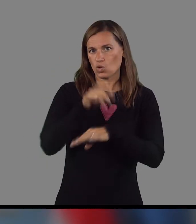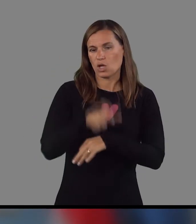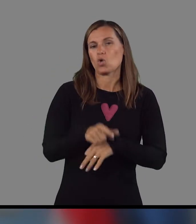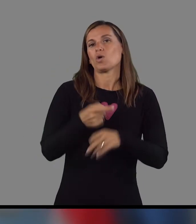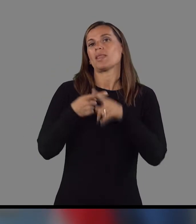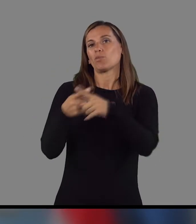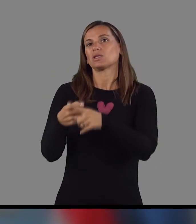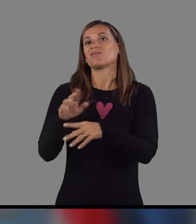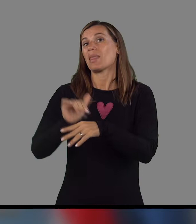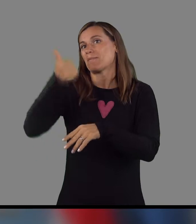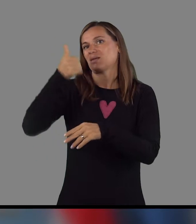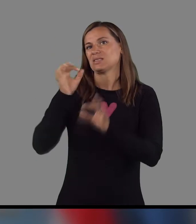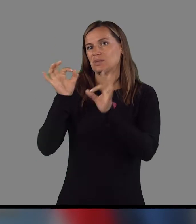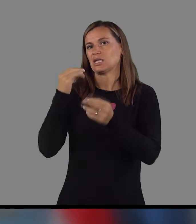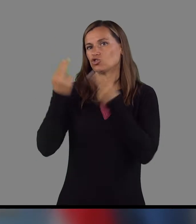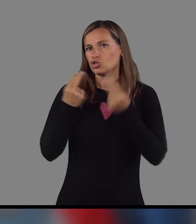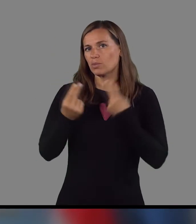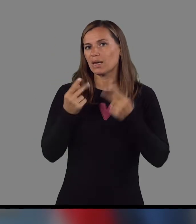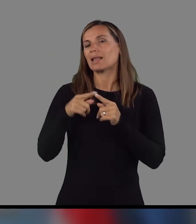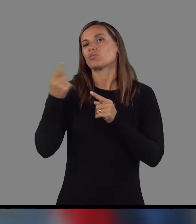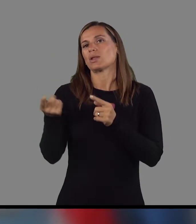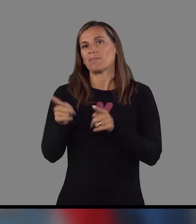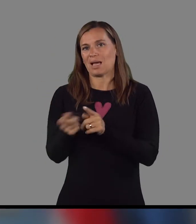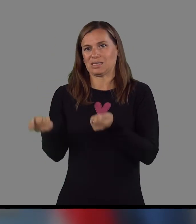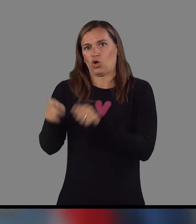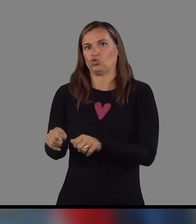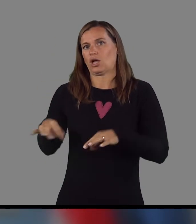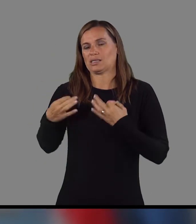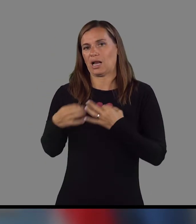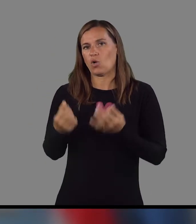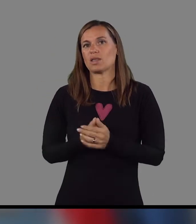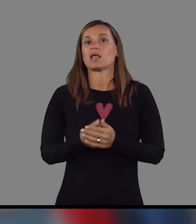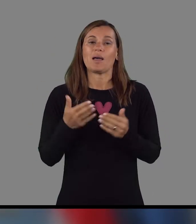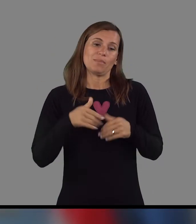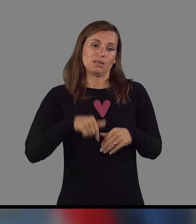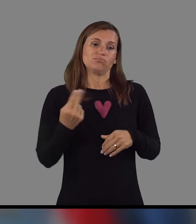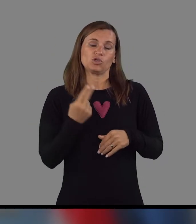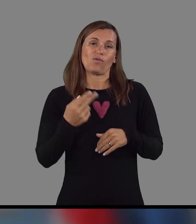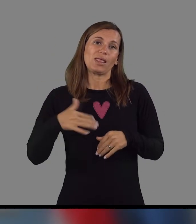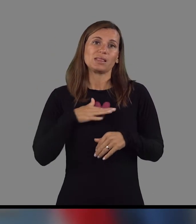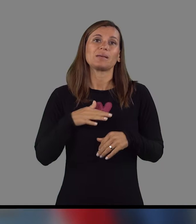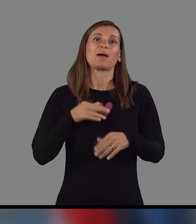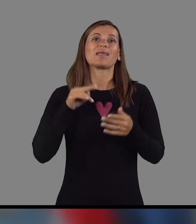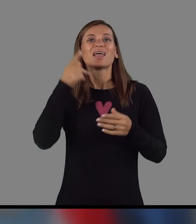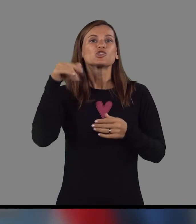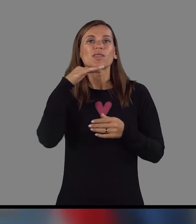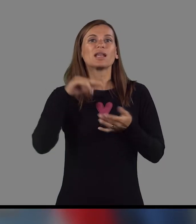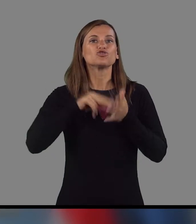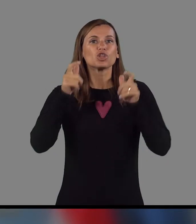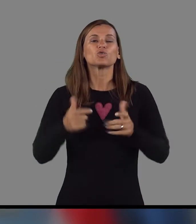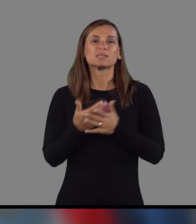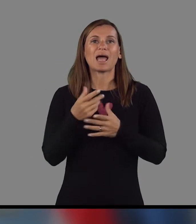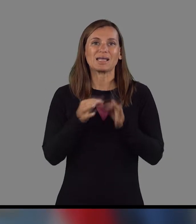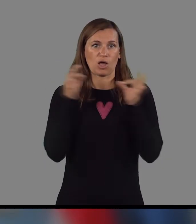napotitve na prvi specialistični pregled in potem zaključka zdravljenja. Pri nas pa trenutno nacionalni in še tudi za javno